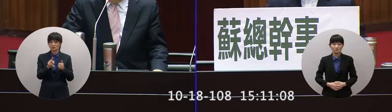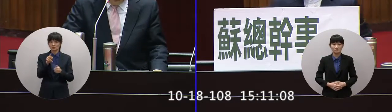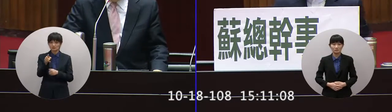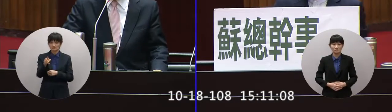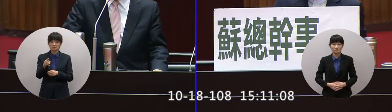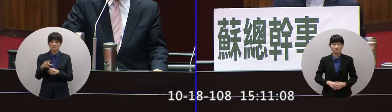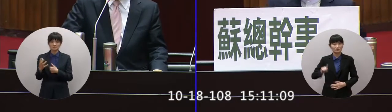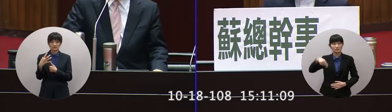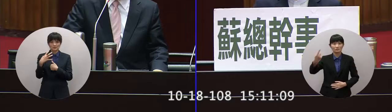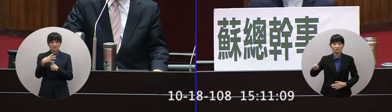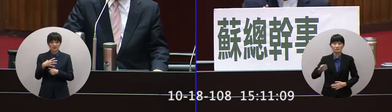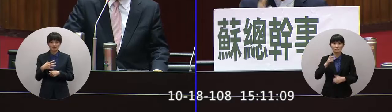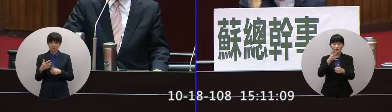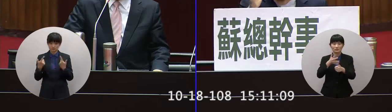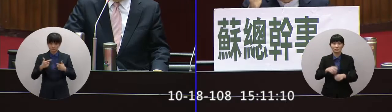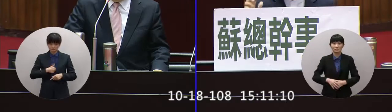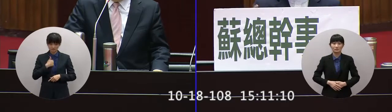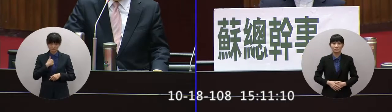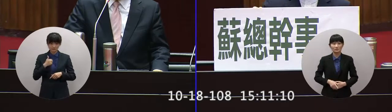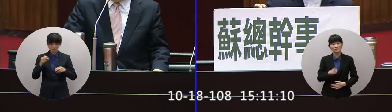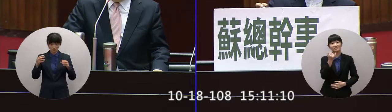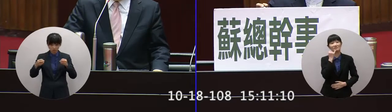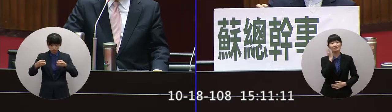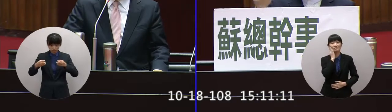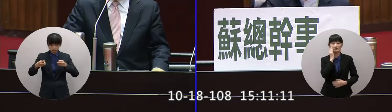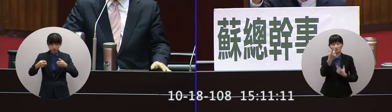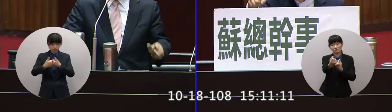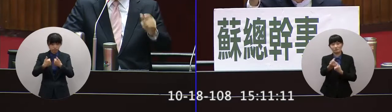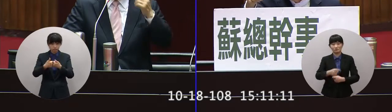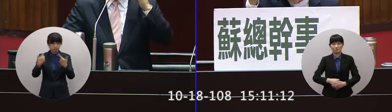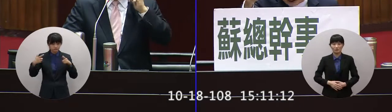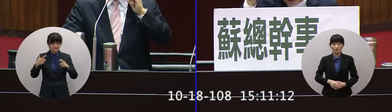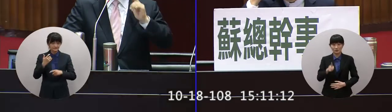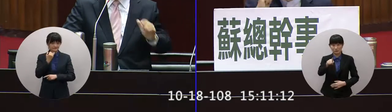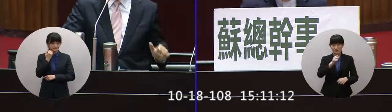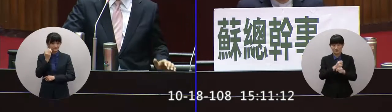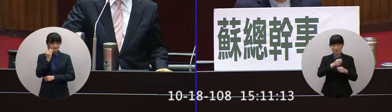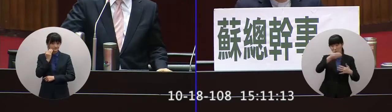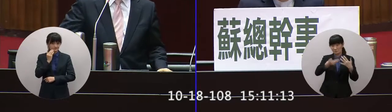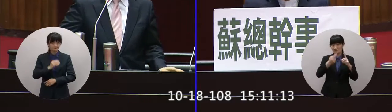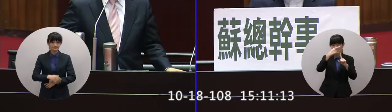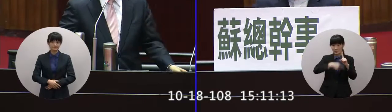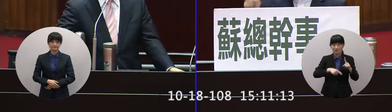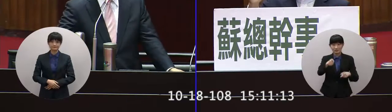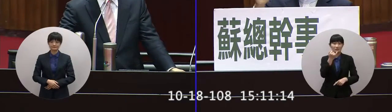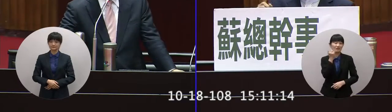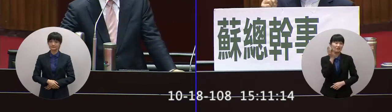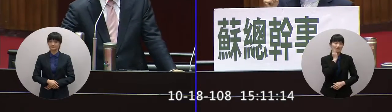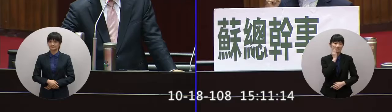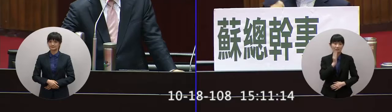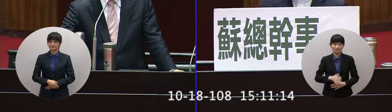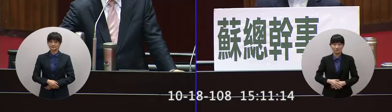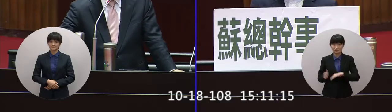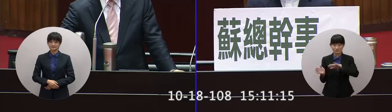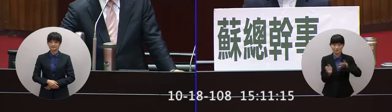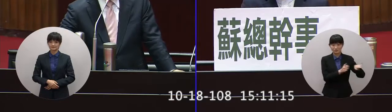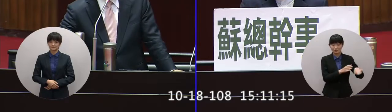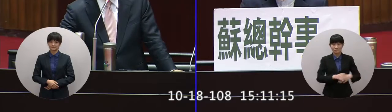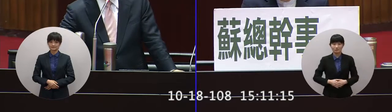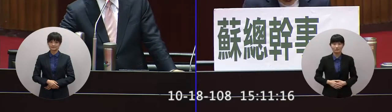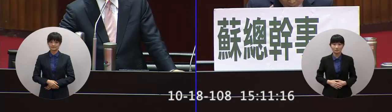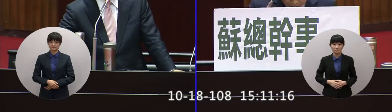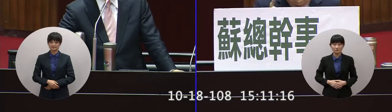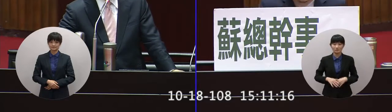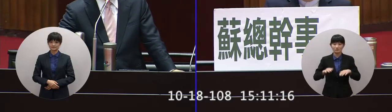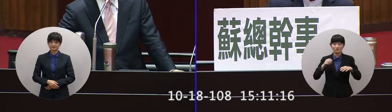問題好可惜啊好可惜你也好可惜你把自己做小也好可惜來我們台灣經濟邊緣化